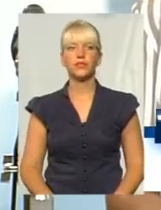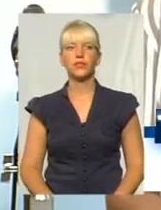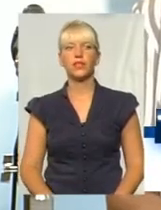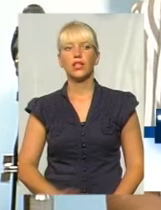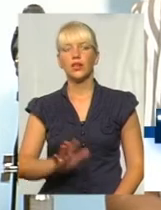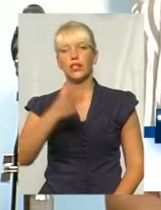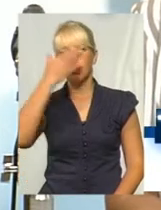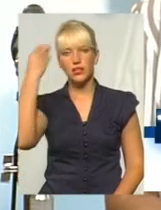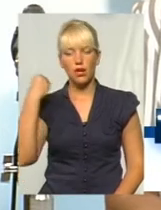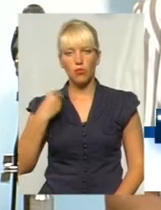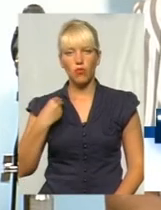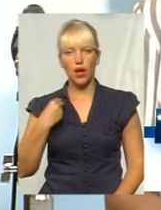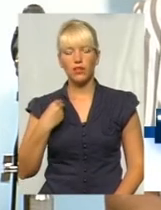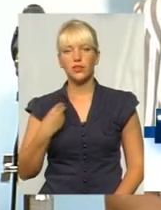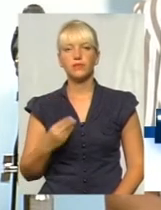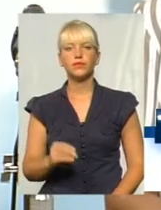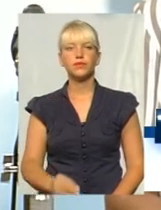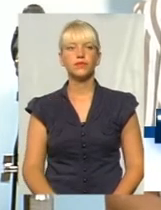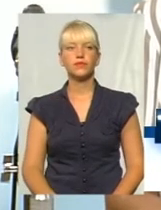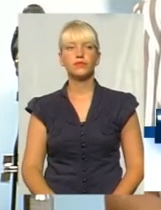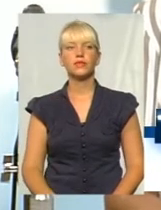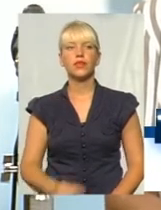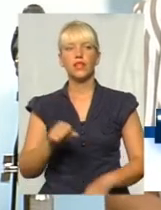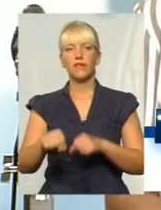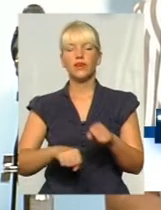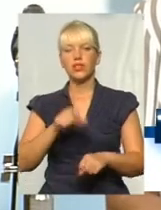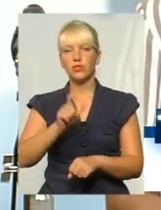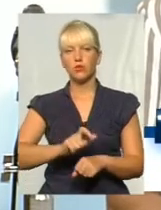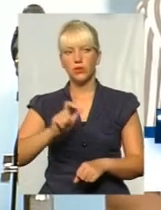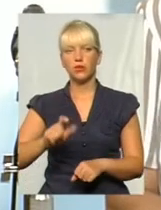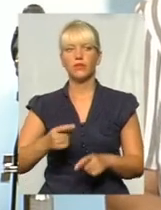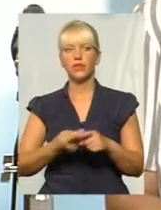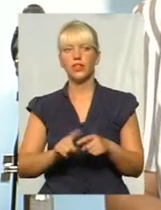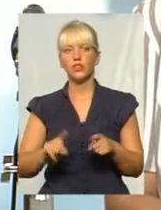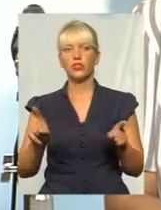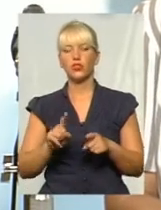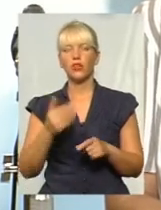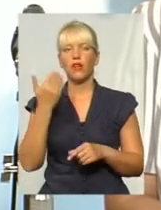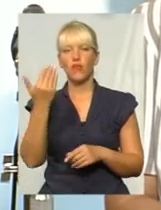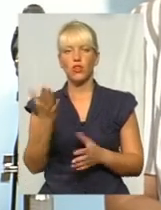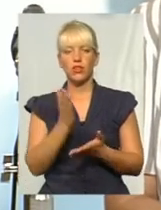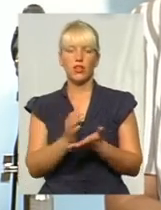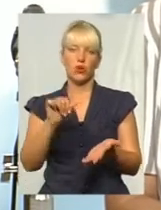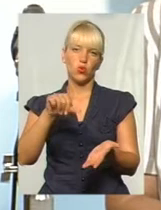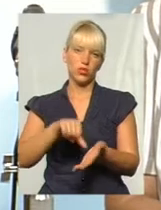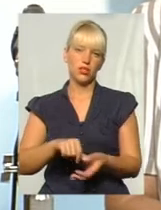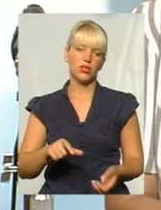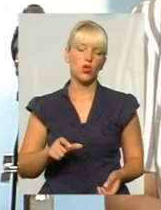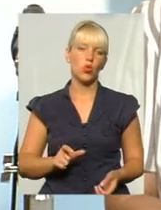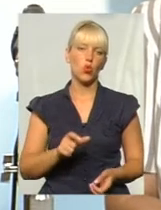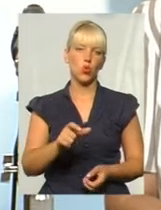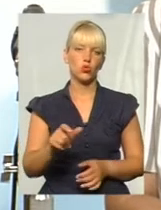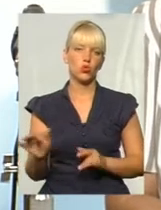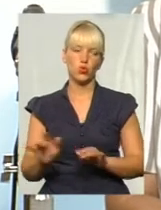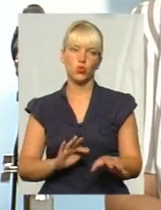не забувати велосипедистам, що вони є учасники дорожнього руху.